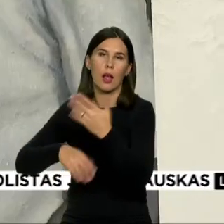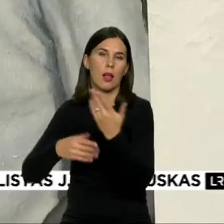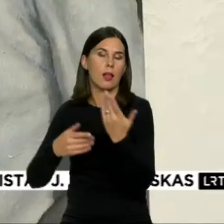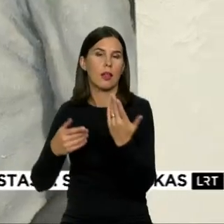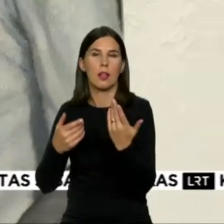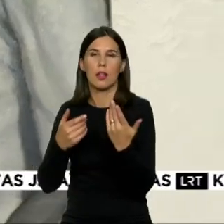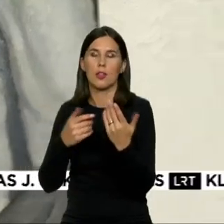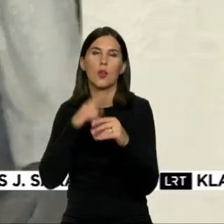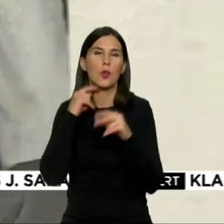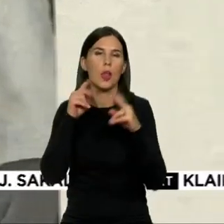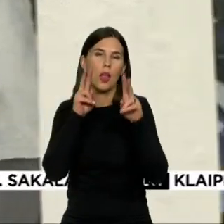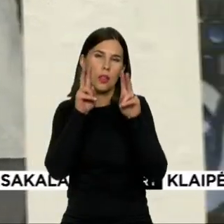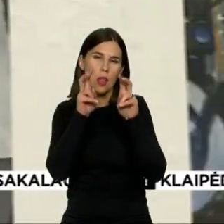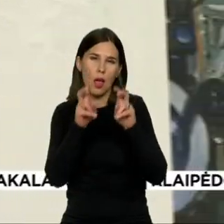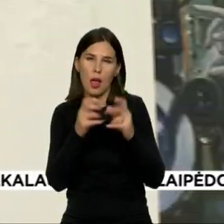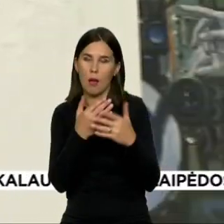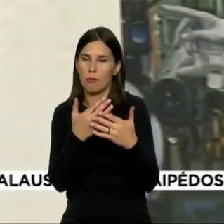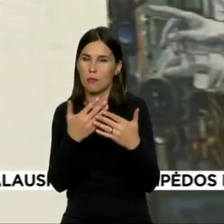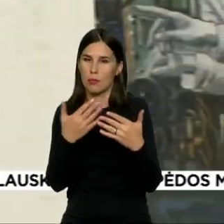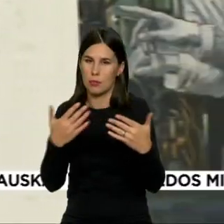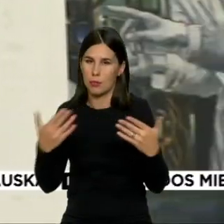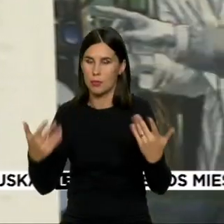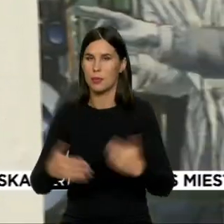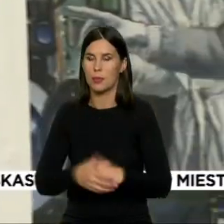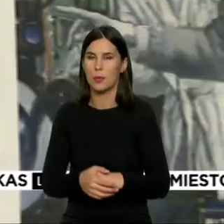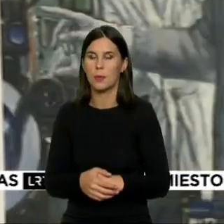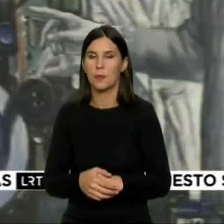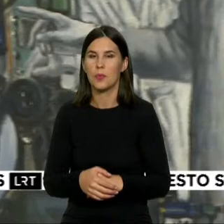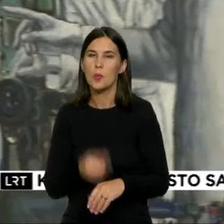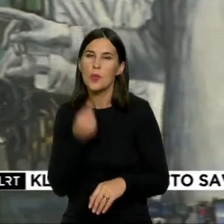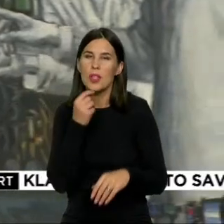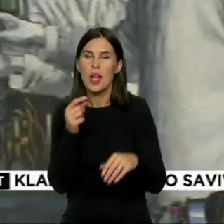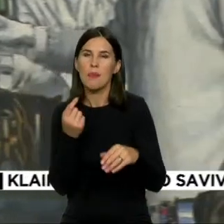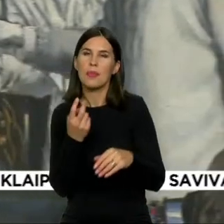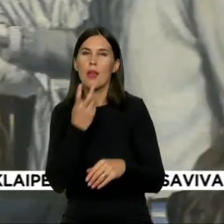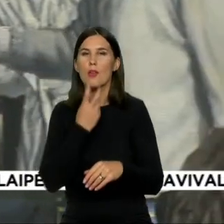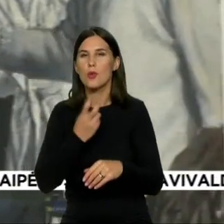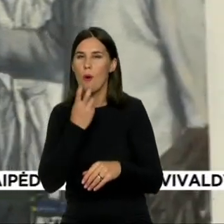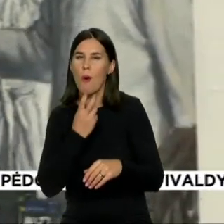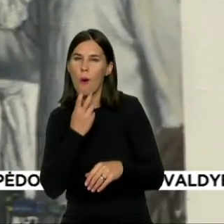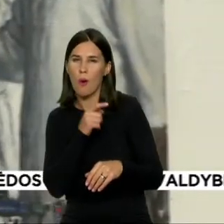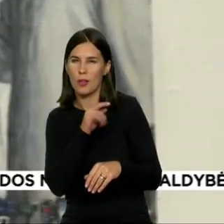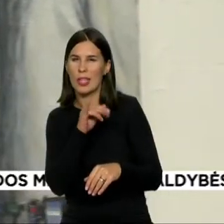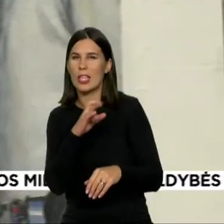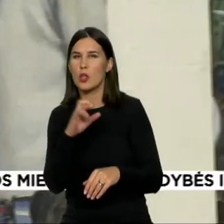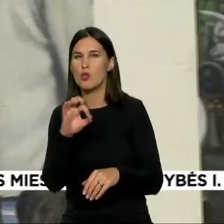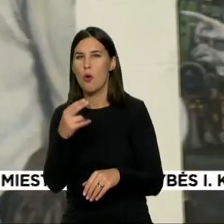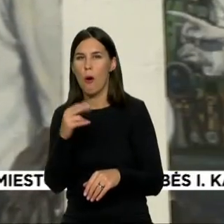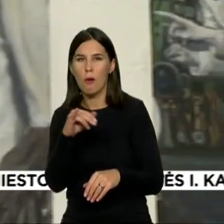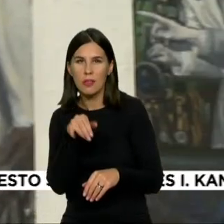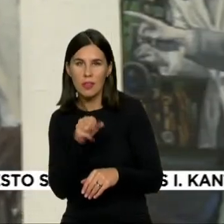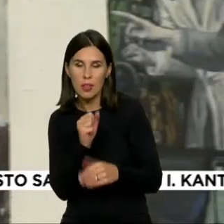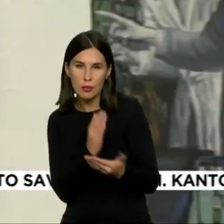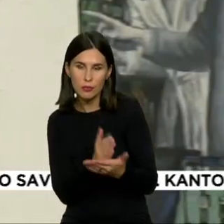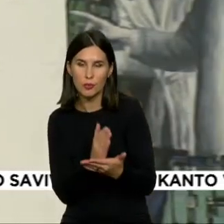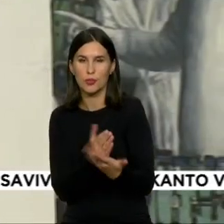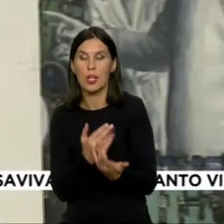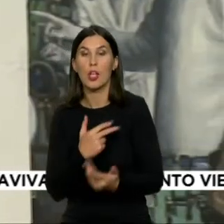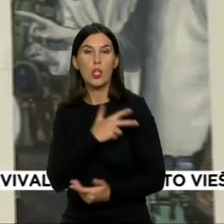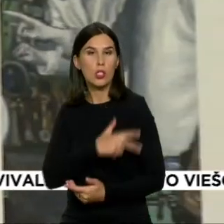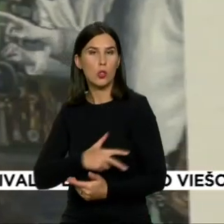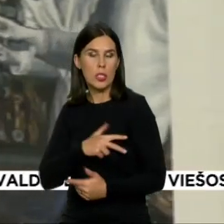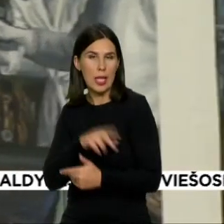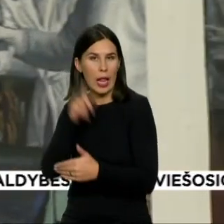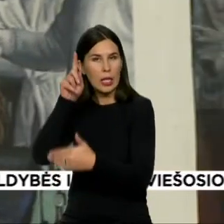užmaskuotos, ironiškios kritikos, na, ir tokio jau grįžimo į tokią atviresnę politinę socialinę kritiką, kuri iš